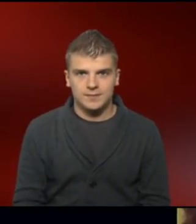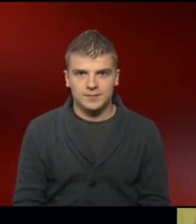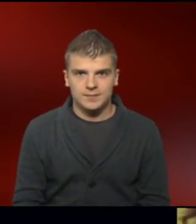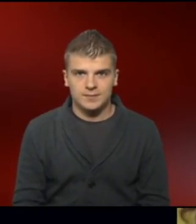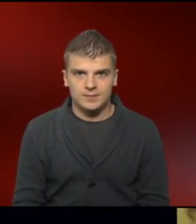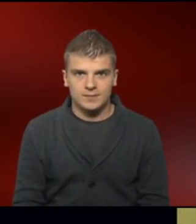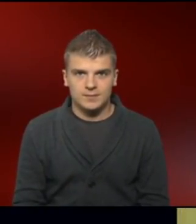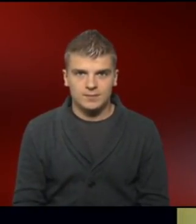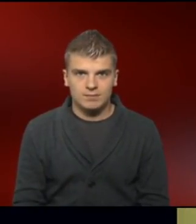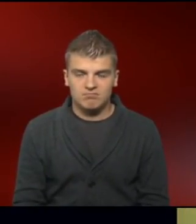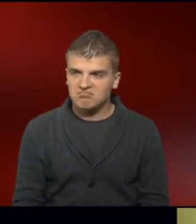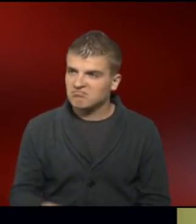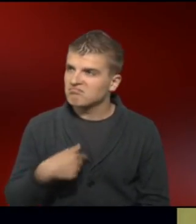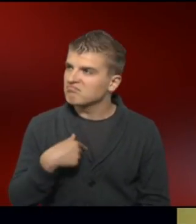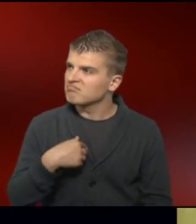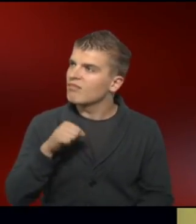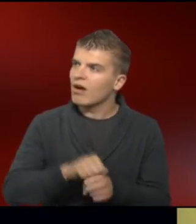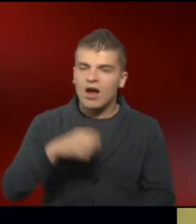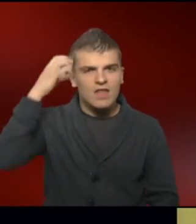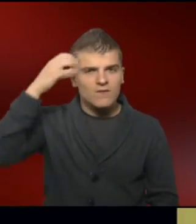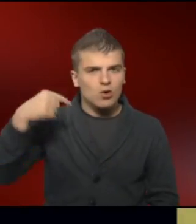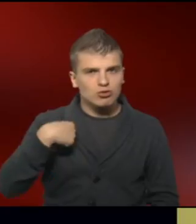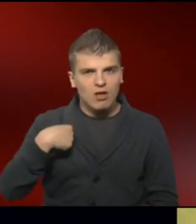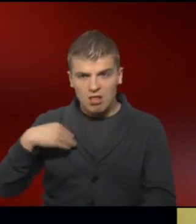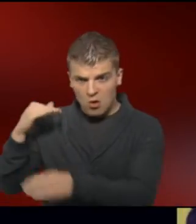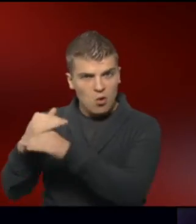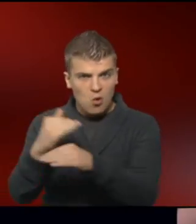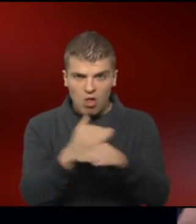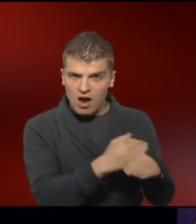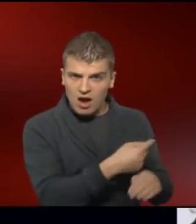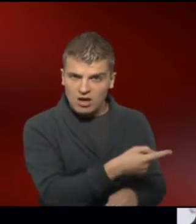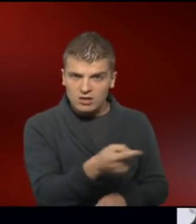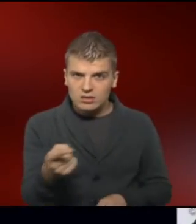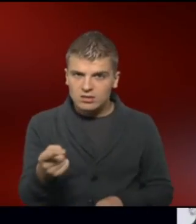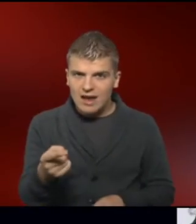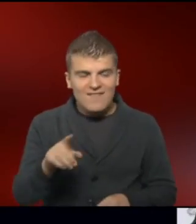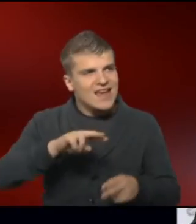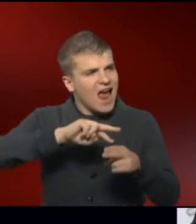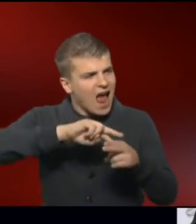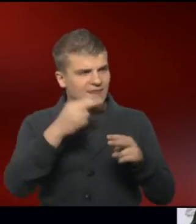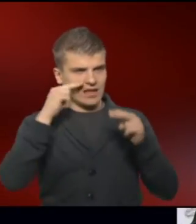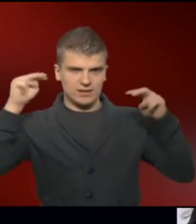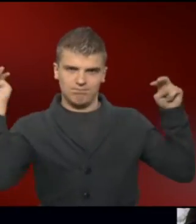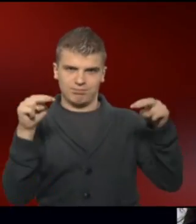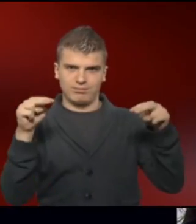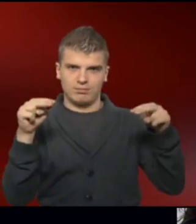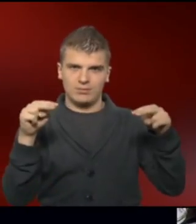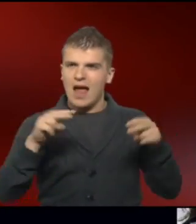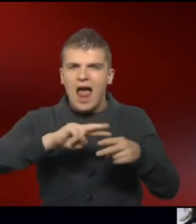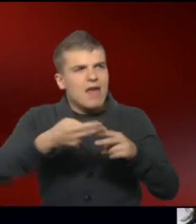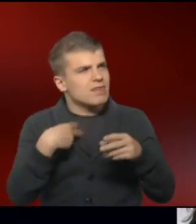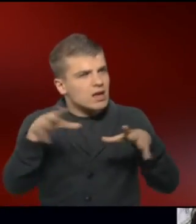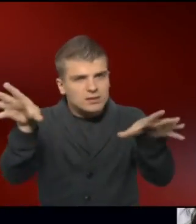Ich könnte mir vorstellen, dass meine Kollegen anders gucken können. Die können anders aufnehmen,